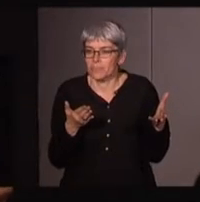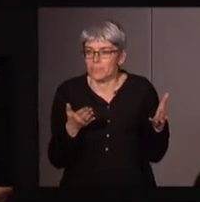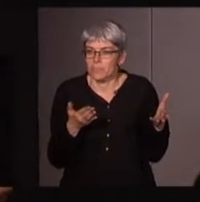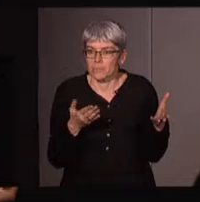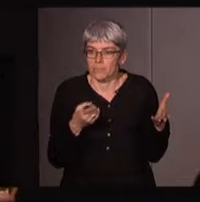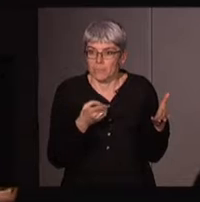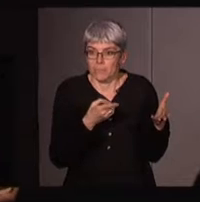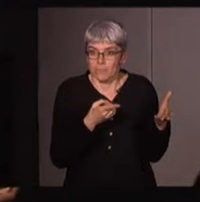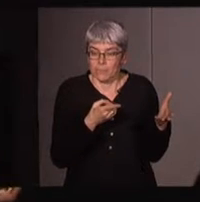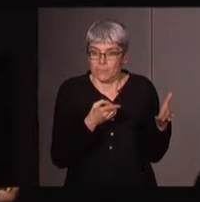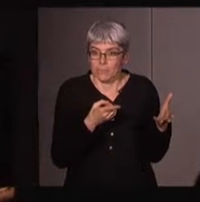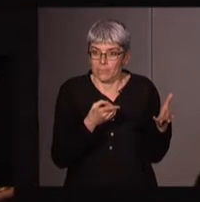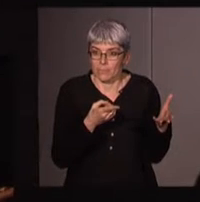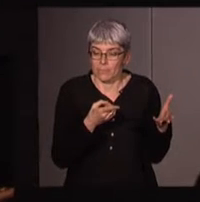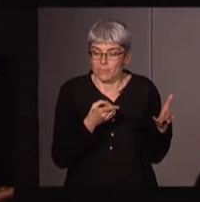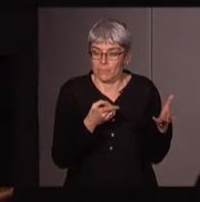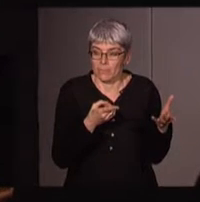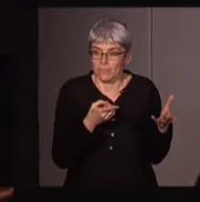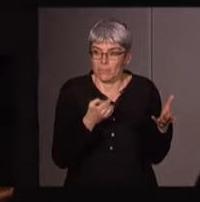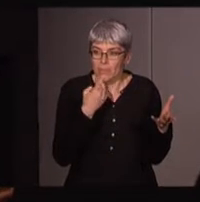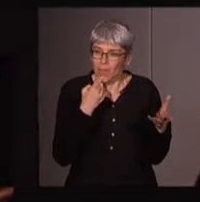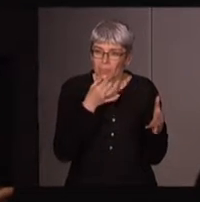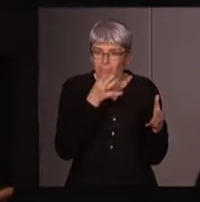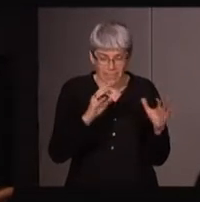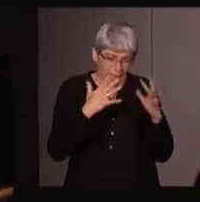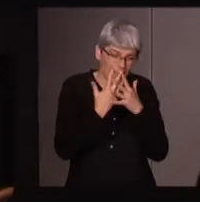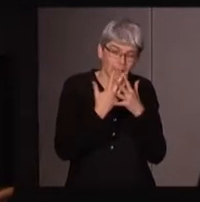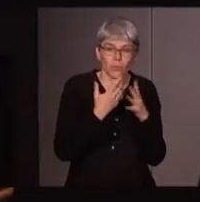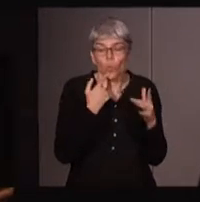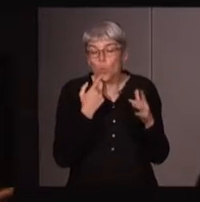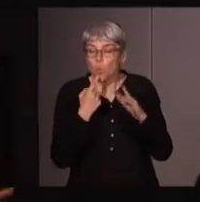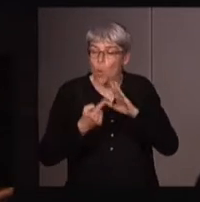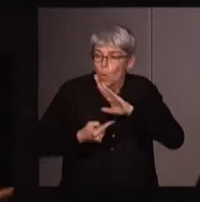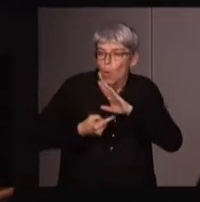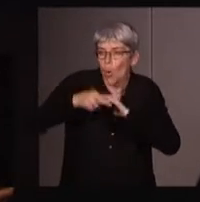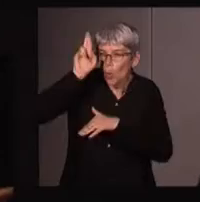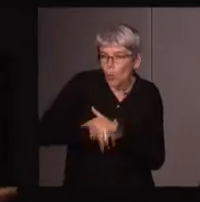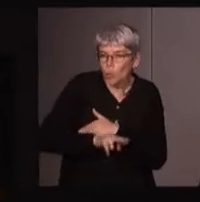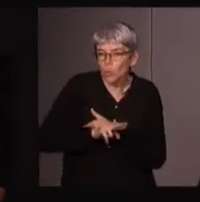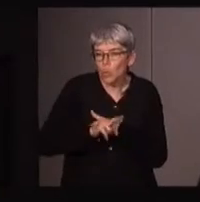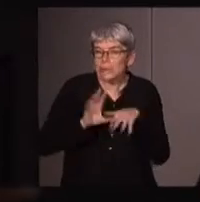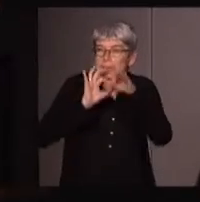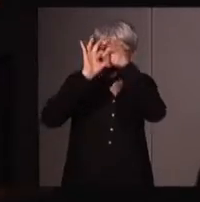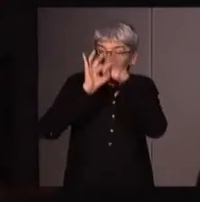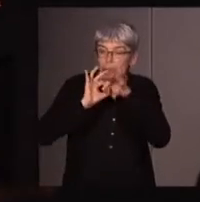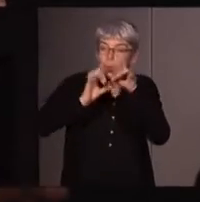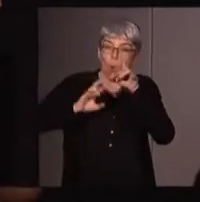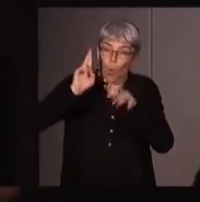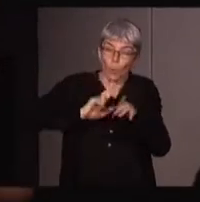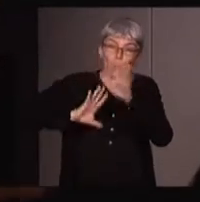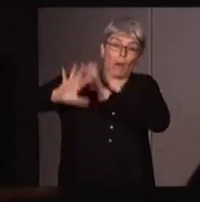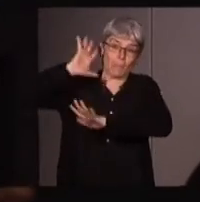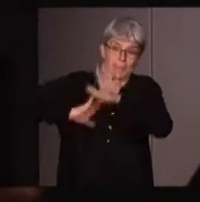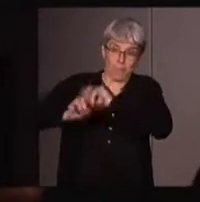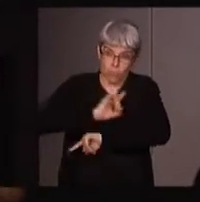mais est décrite, je vous le disais, comme une recréation, pas simplement comme une réactivation d'une tradition spirituelle passée, donc il n pas de retour en passé, c